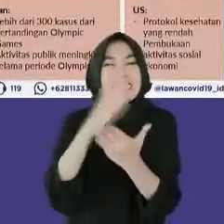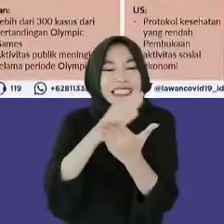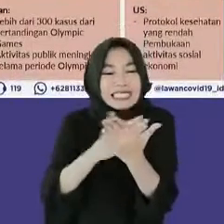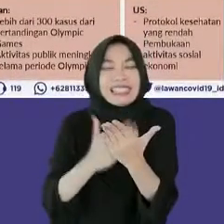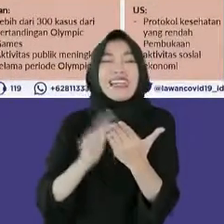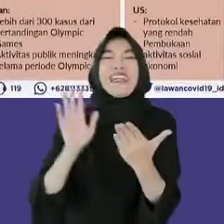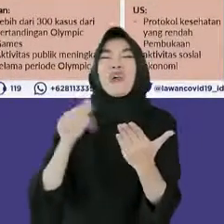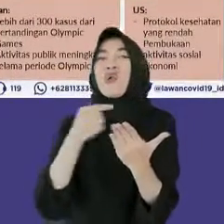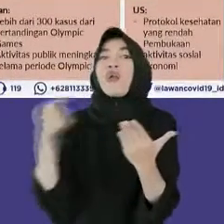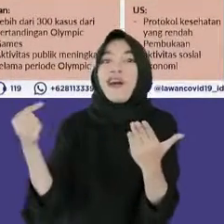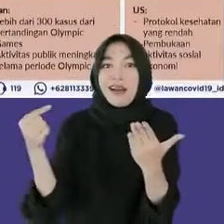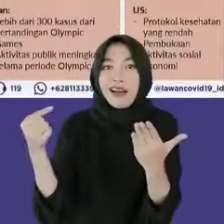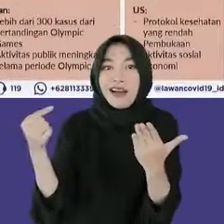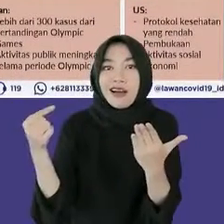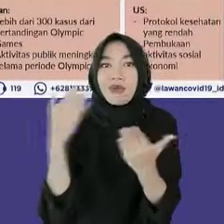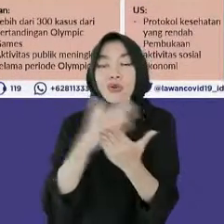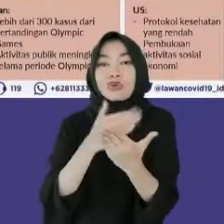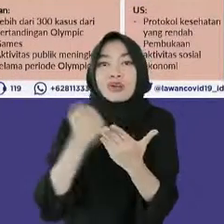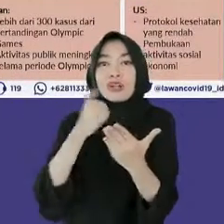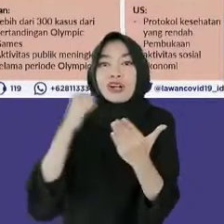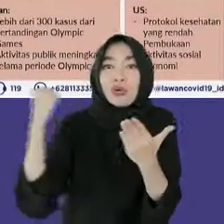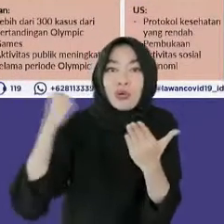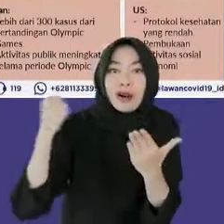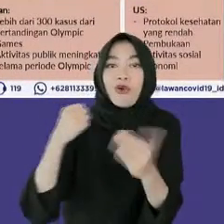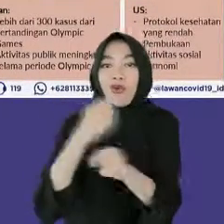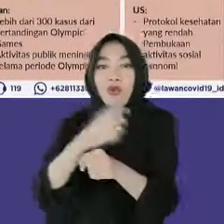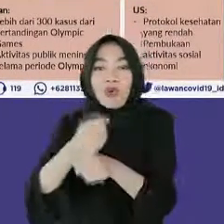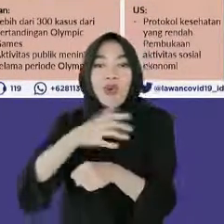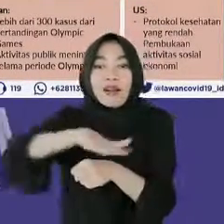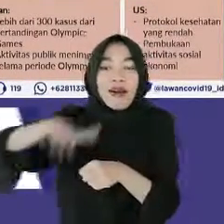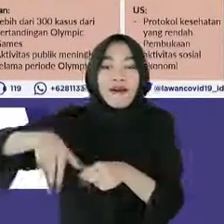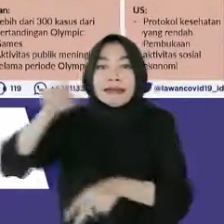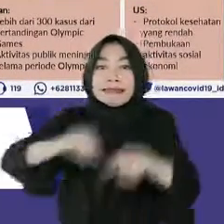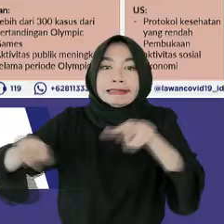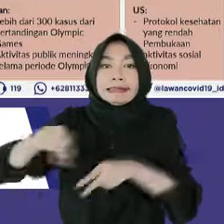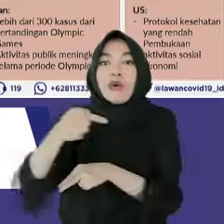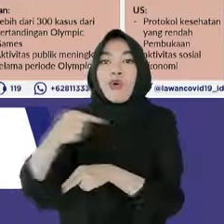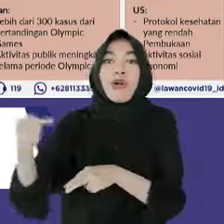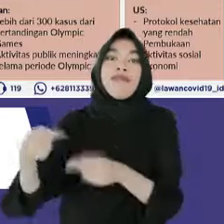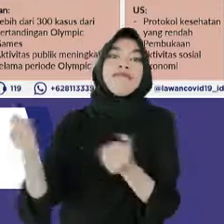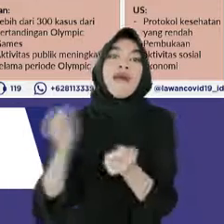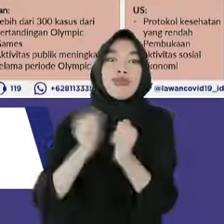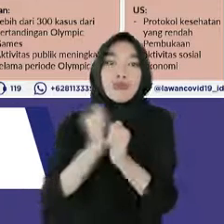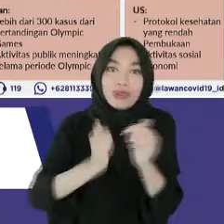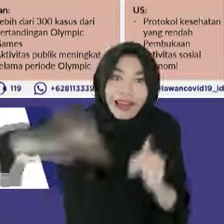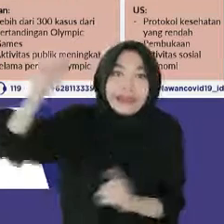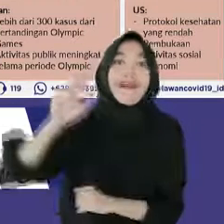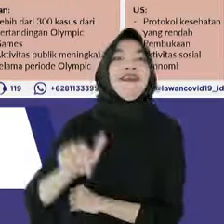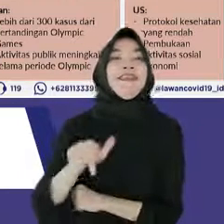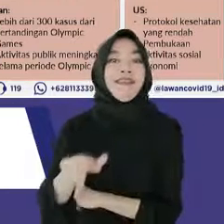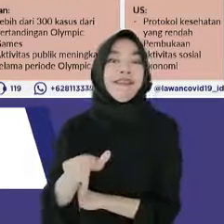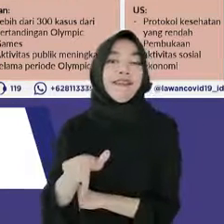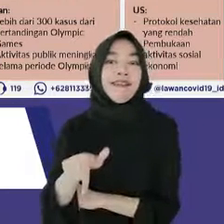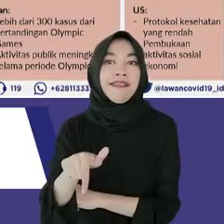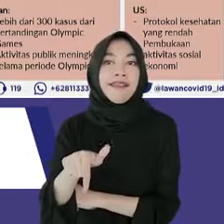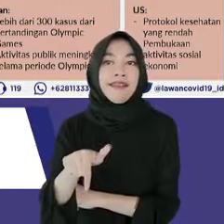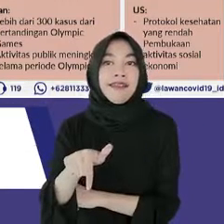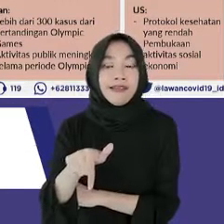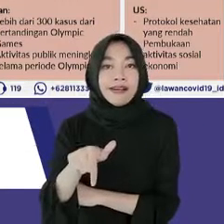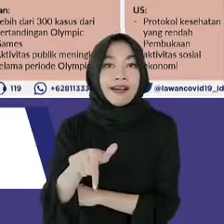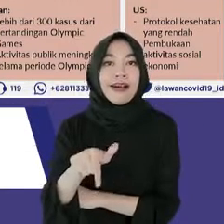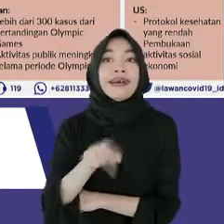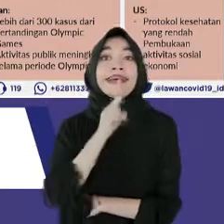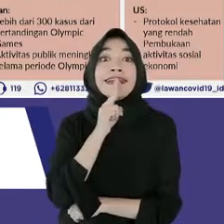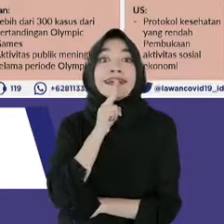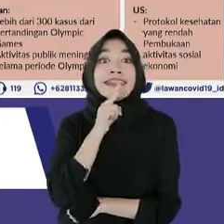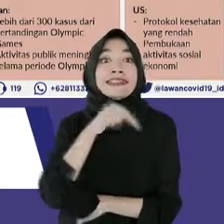dan memperhatikan kesiapan seluruh unsur yang terlibat menyebabkan kasus COVID-19 meningkat. Klaster di